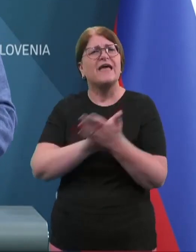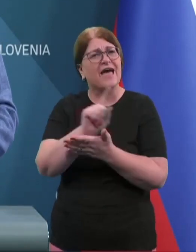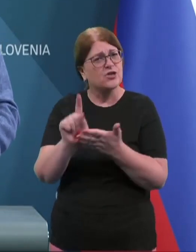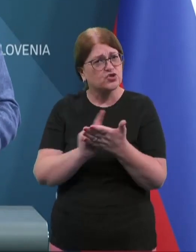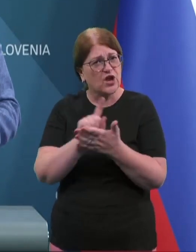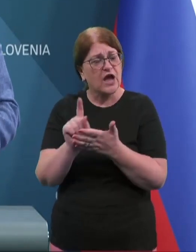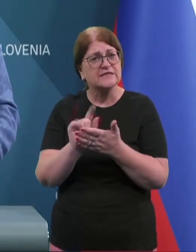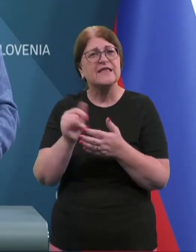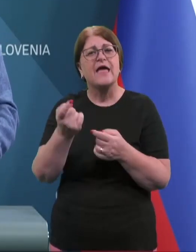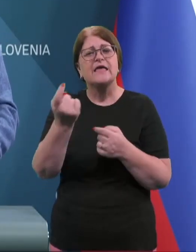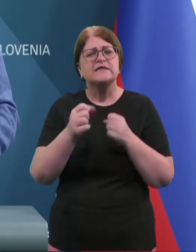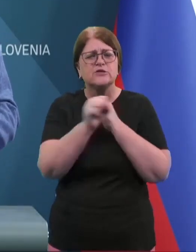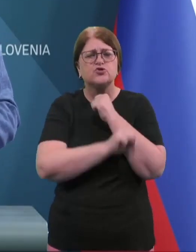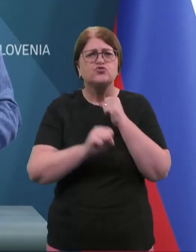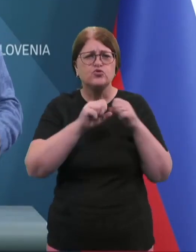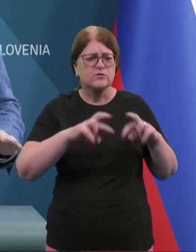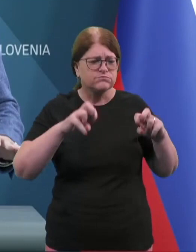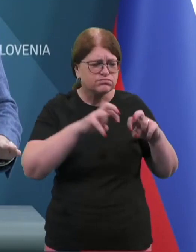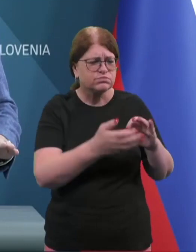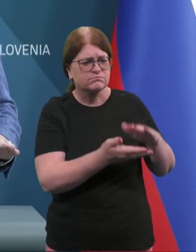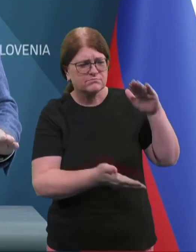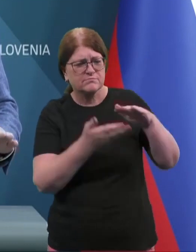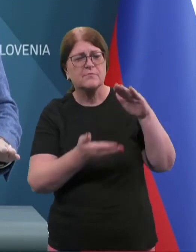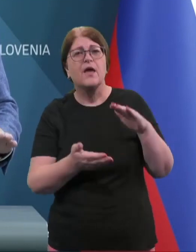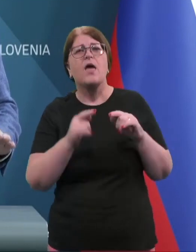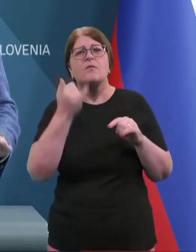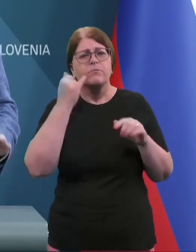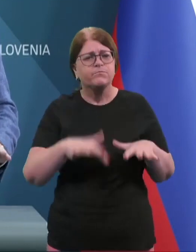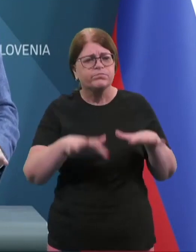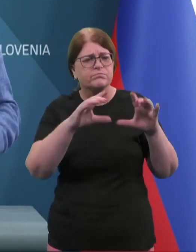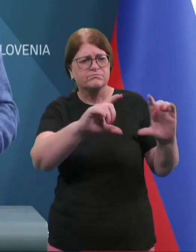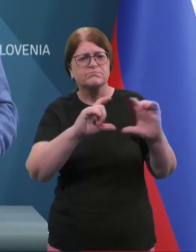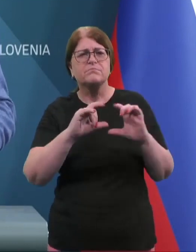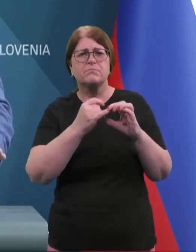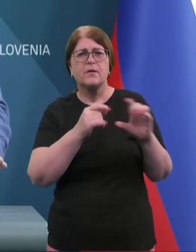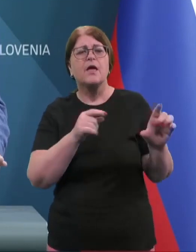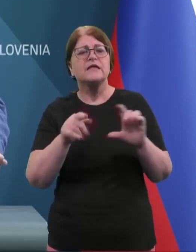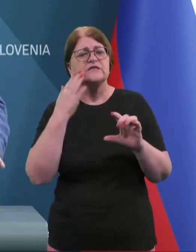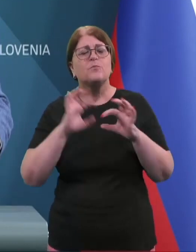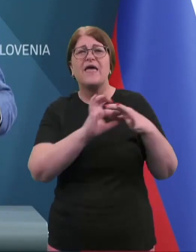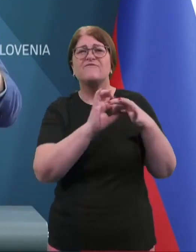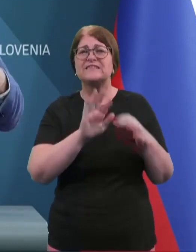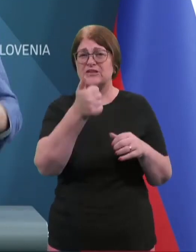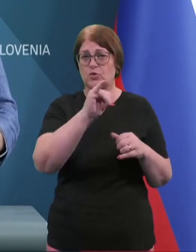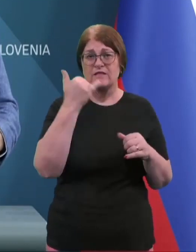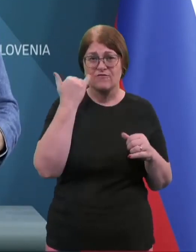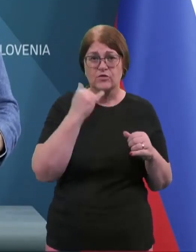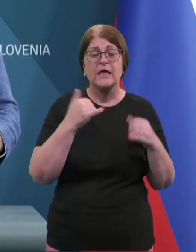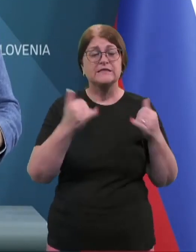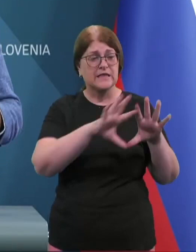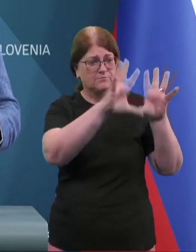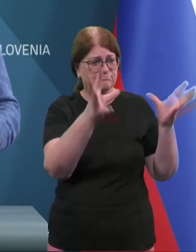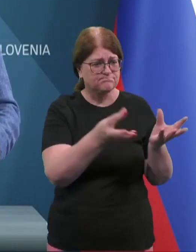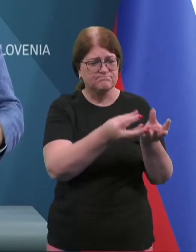je iz študi in poplavnih kart, ki so bile vezane na stoletne vode, naredila nove